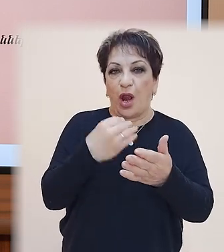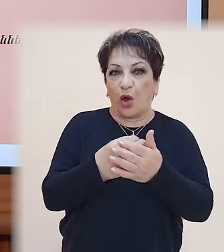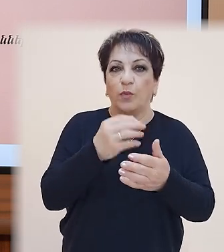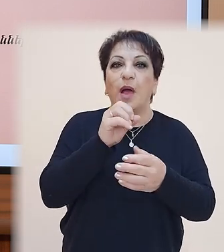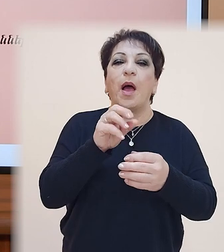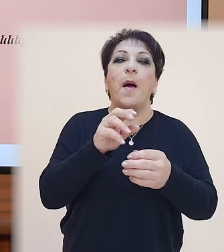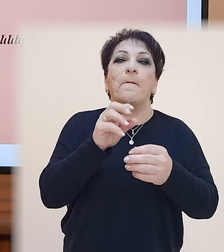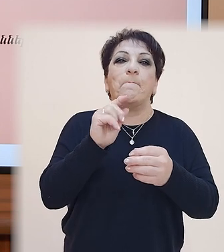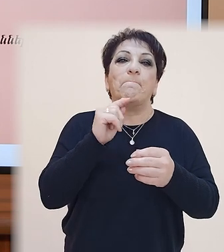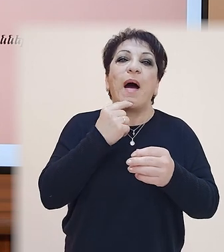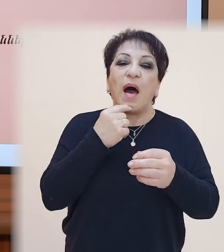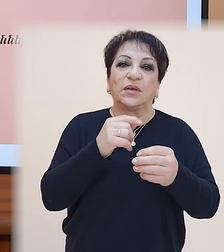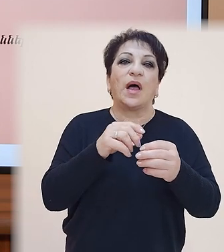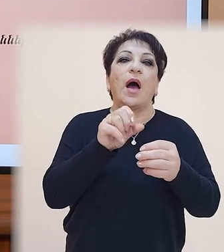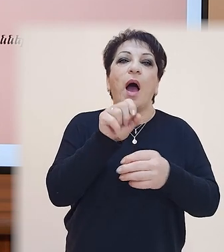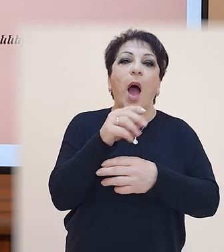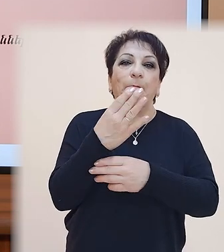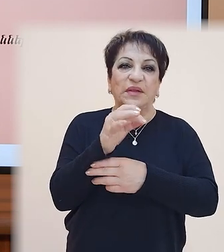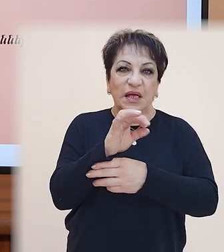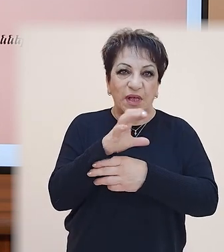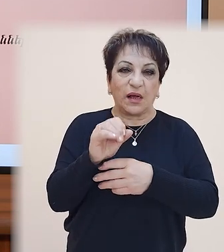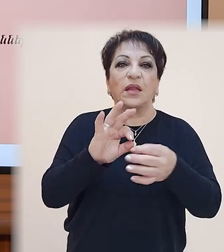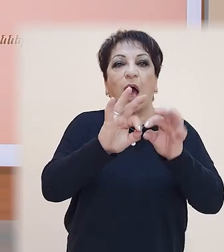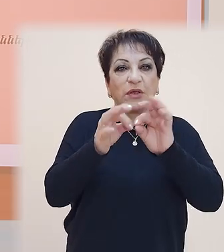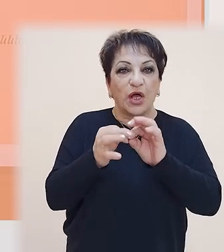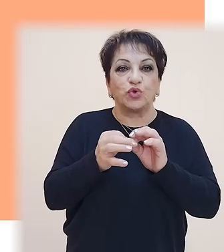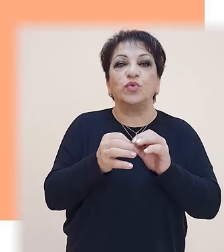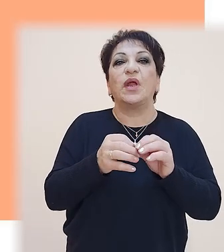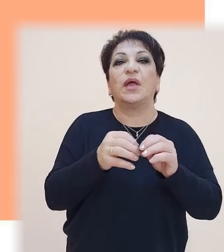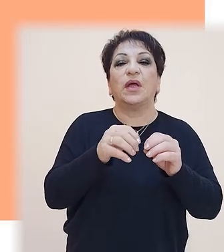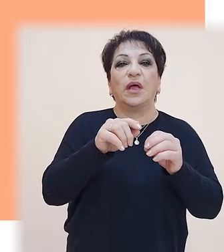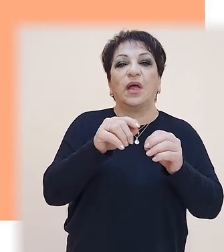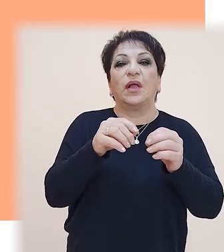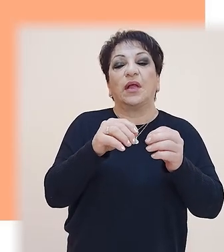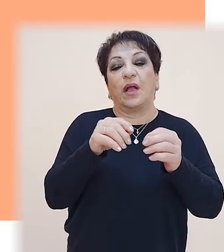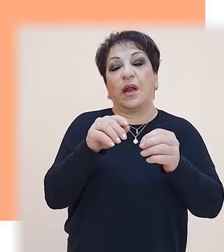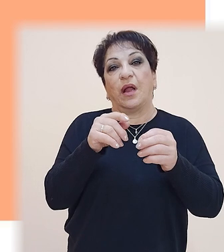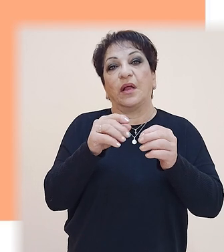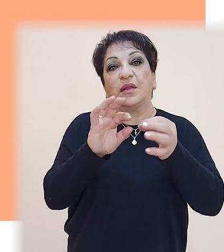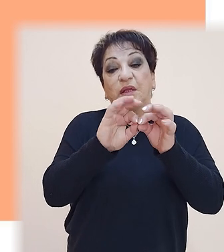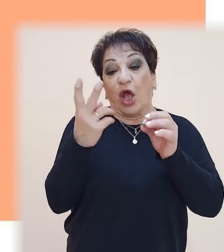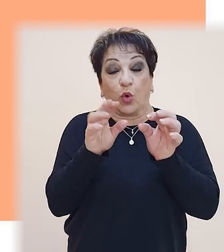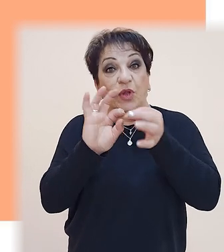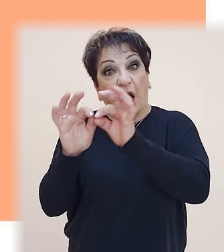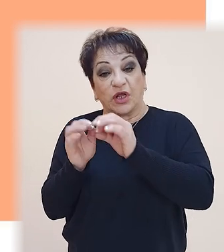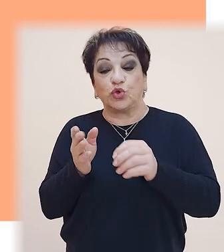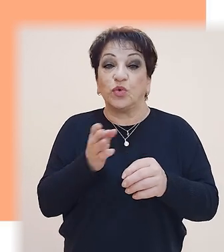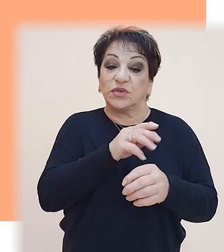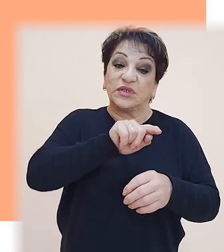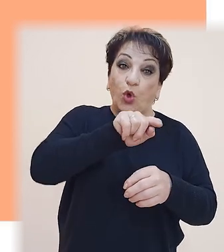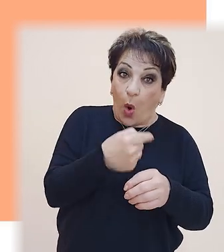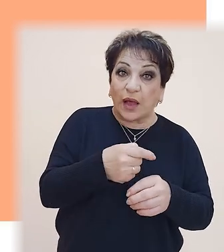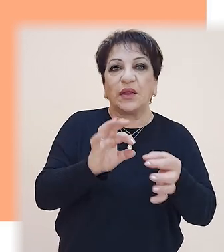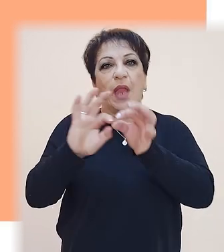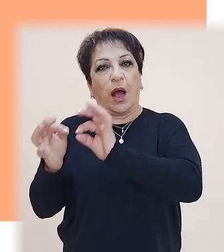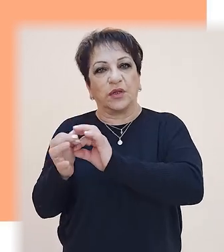նախադայուսթյան կարույցում, շախկապներից առաջ դրվում է ստորակետ։ Նա եկել է լուրը հայտնելու, սակայն վերջին պահին մտափոխվեց։